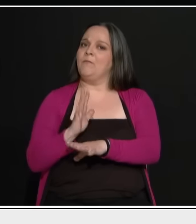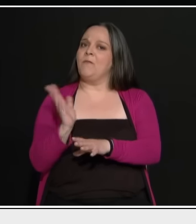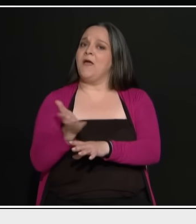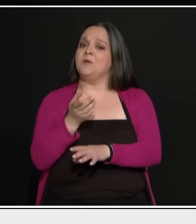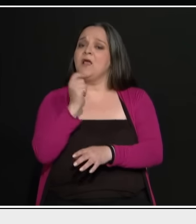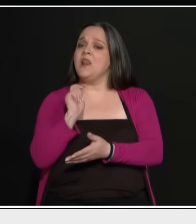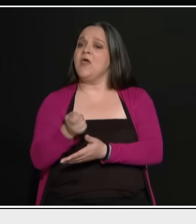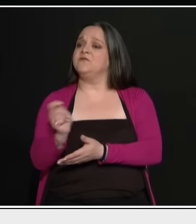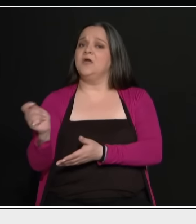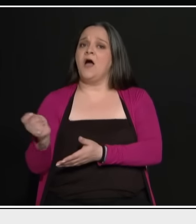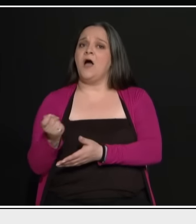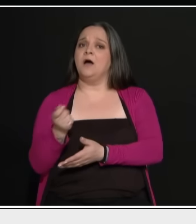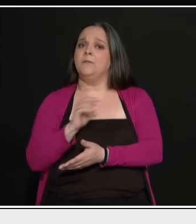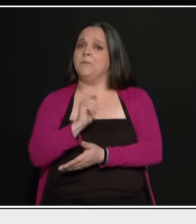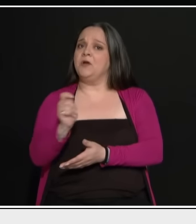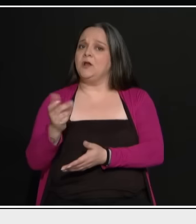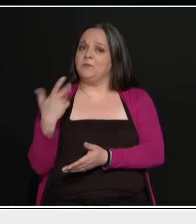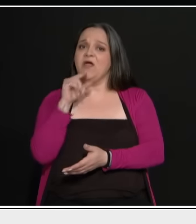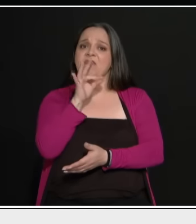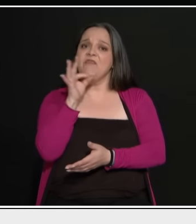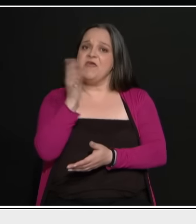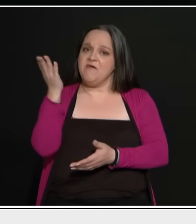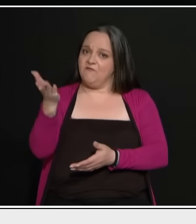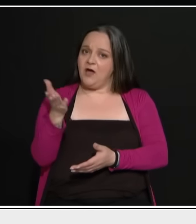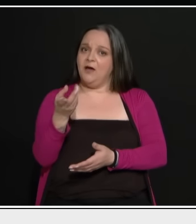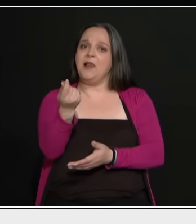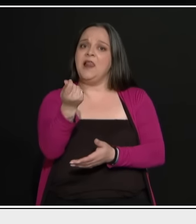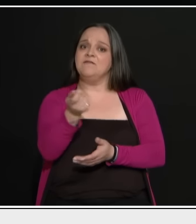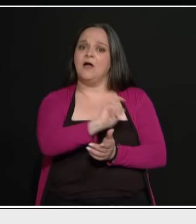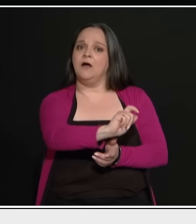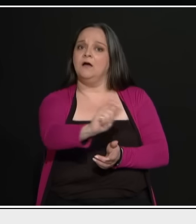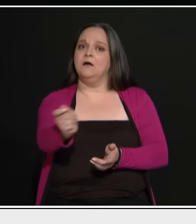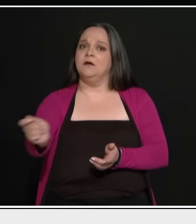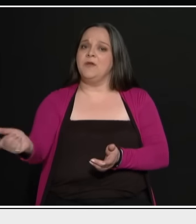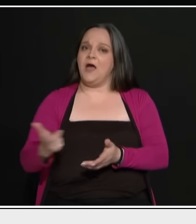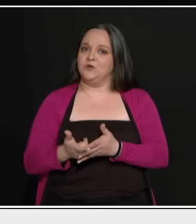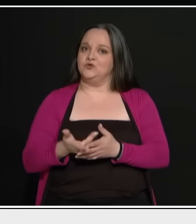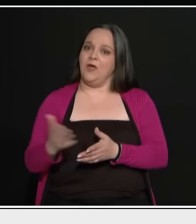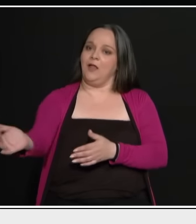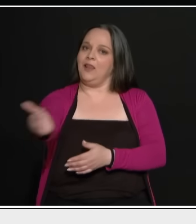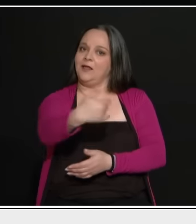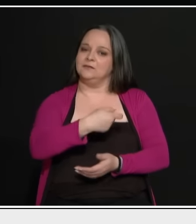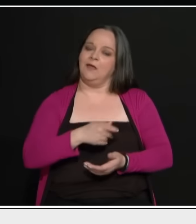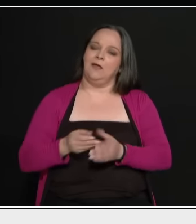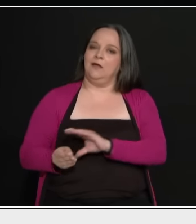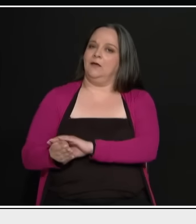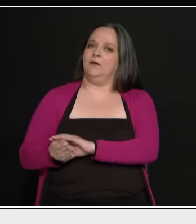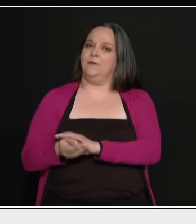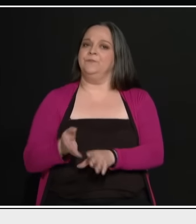δίνουν στην επαρχία. Άμα πάτε εδώ στη Θήβα, λεφτά μοιράζουν για να ψηφίσουν οι